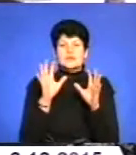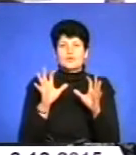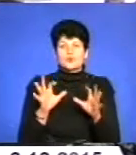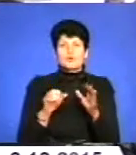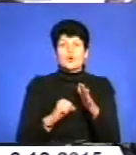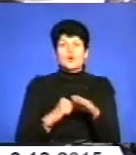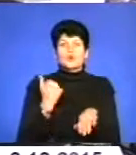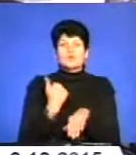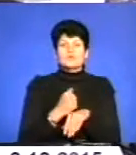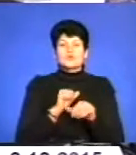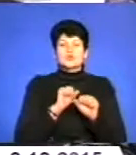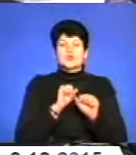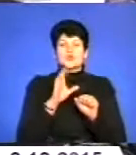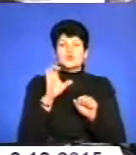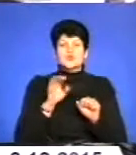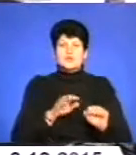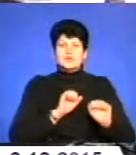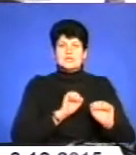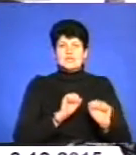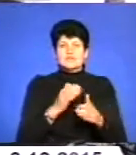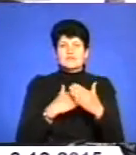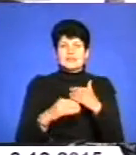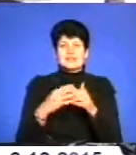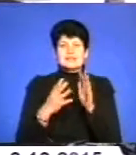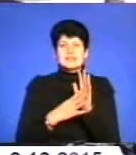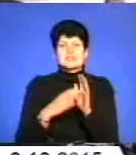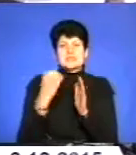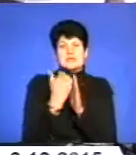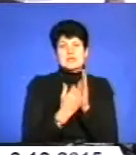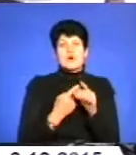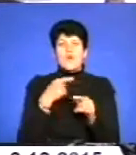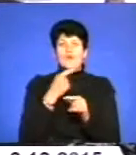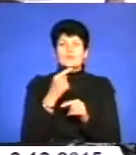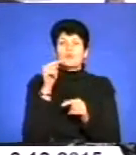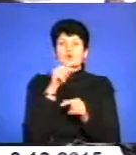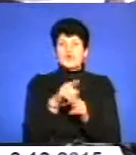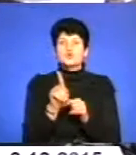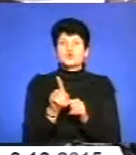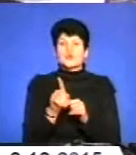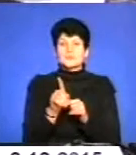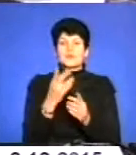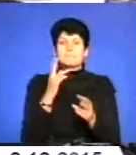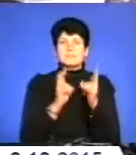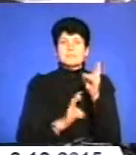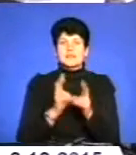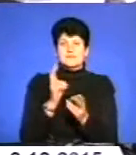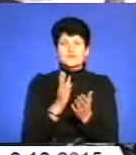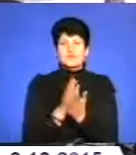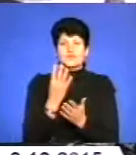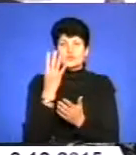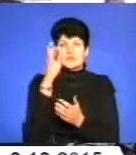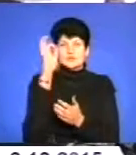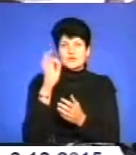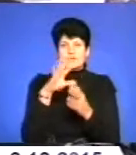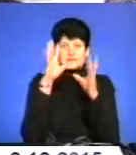основи соціальної захищеності інвалідів України. А саме 19 стаття цього закону говорить про те, що якщо підприємство налічує 4%